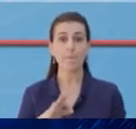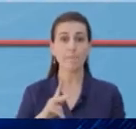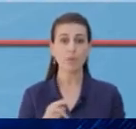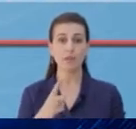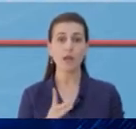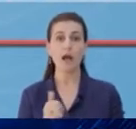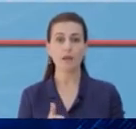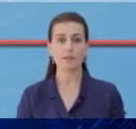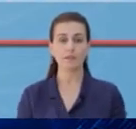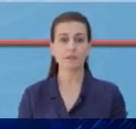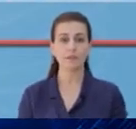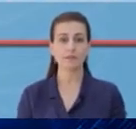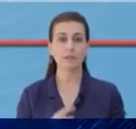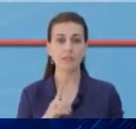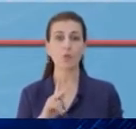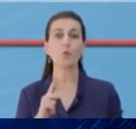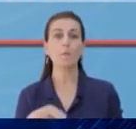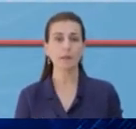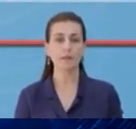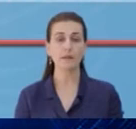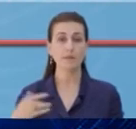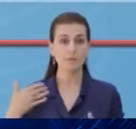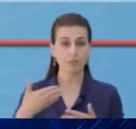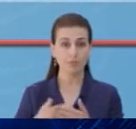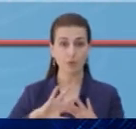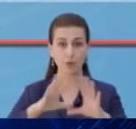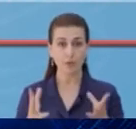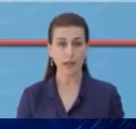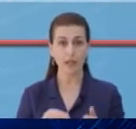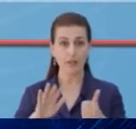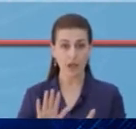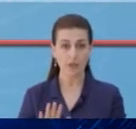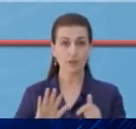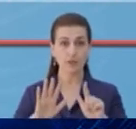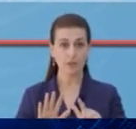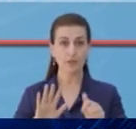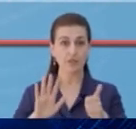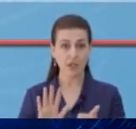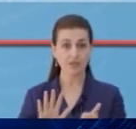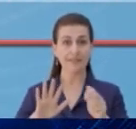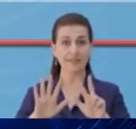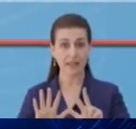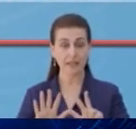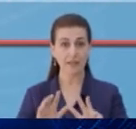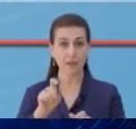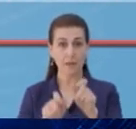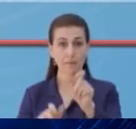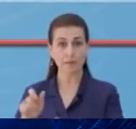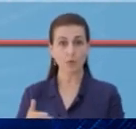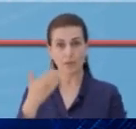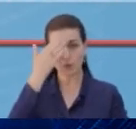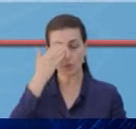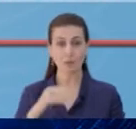një në hasë dhe një në kurbin. Dyrë në këto momente janë testuar 6.768 raste të dyshuara